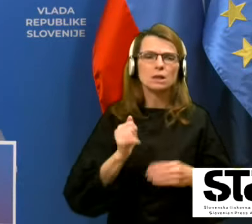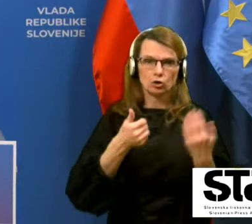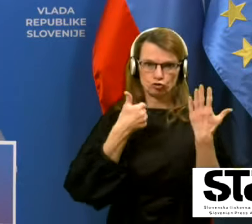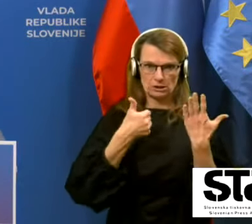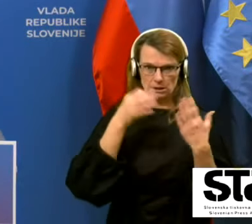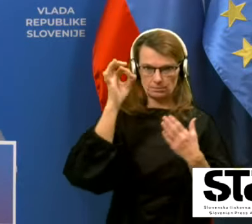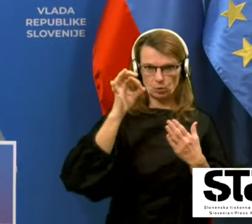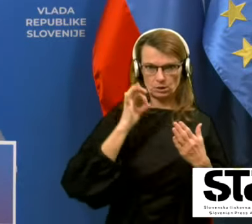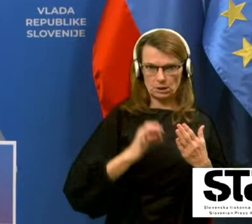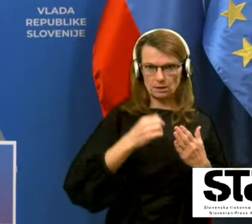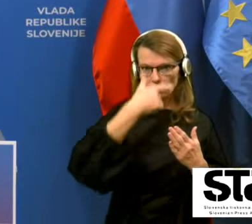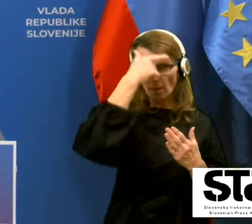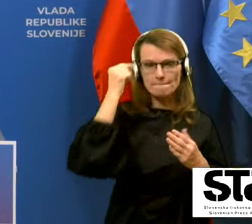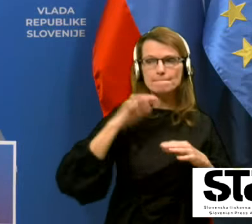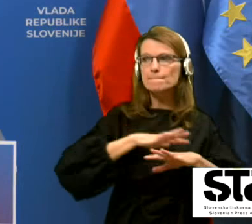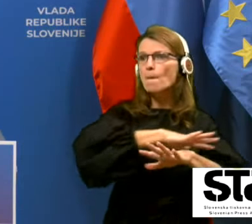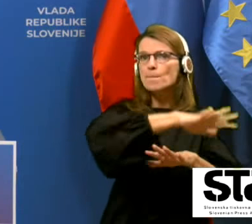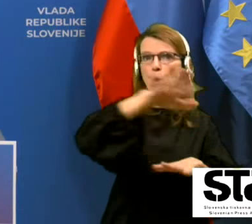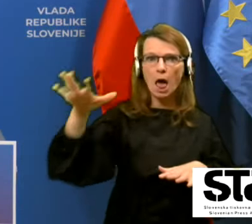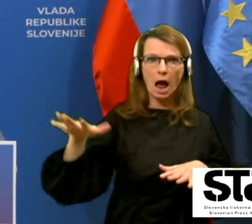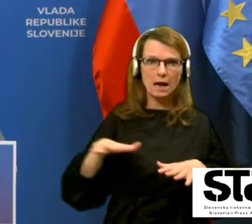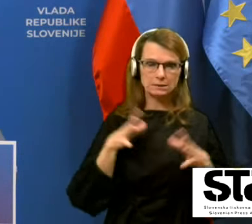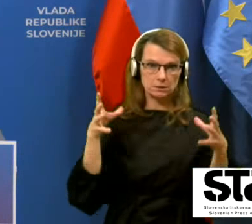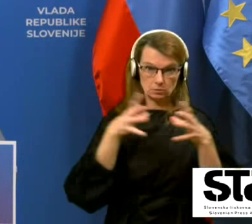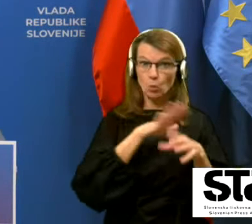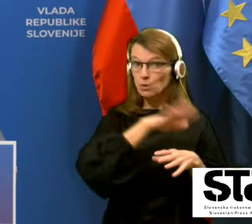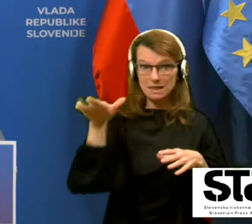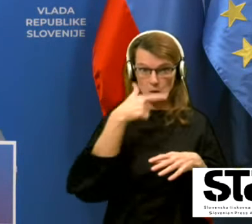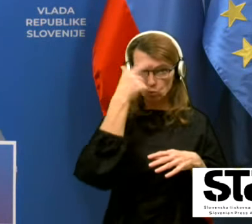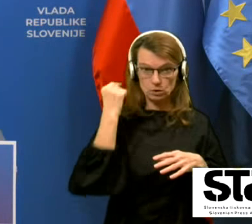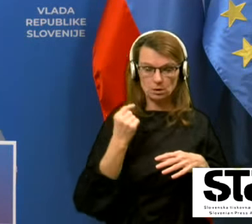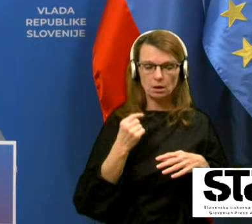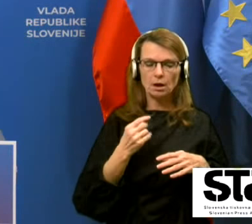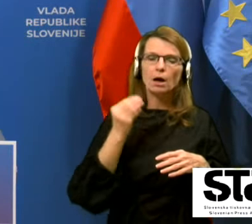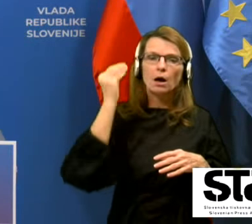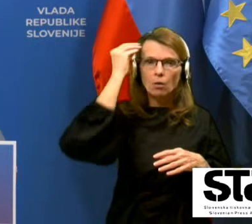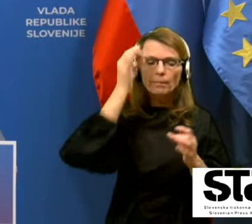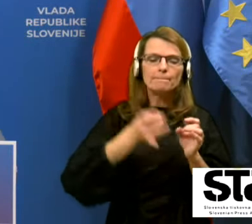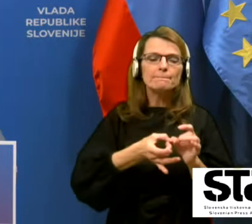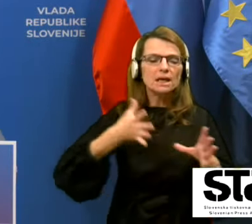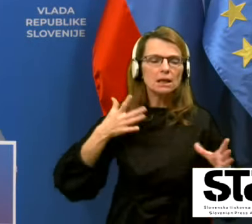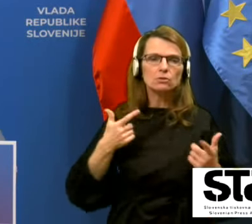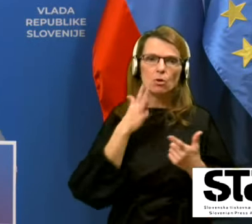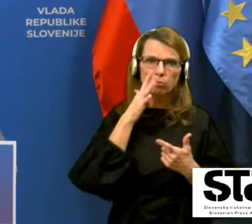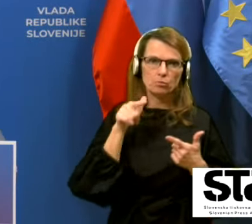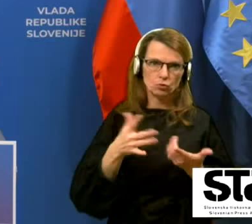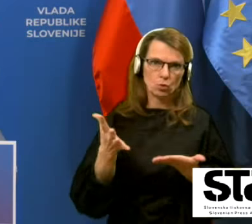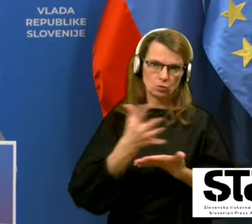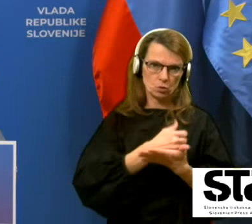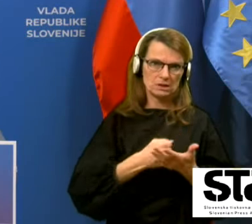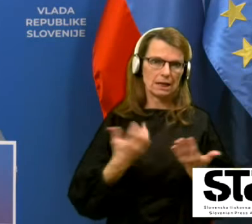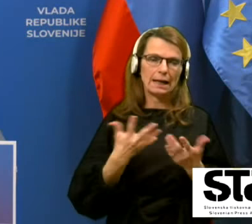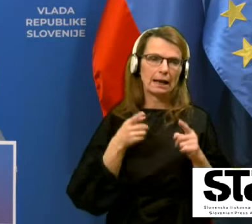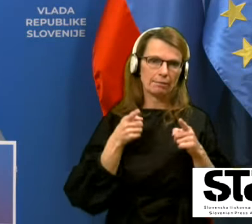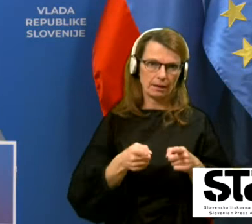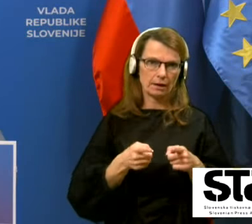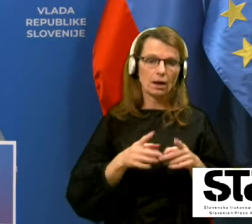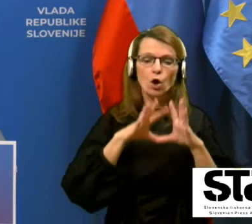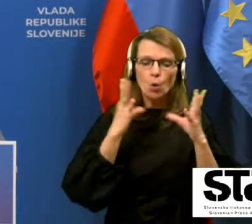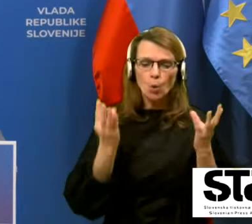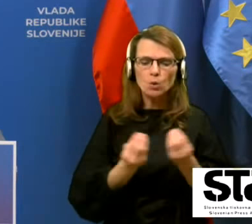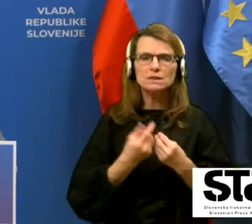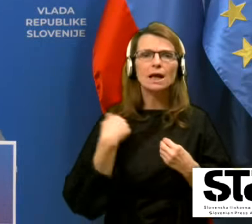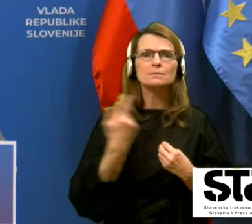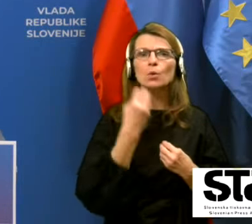Tole nas še čaka. Čeprav bomo, upam, hitro uspeli doseži tudi nekaj takega. To pomeni, da vse, kar smo se naučili,